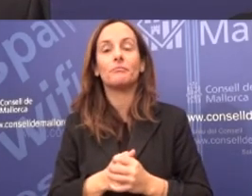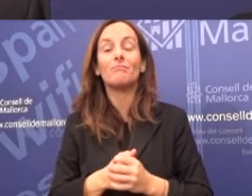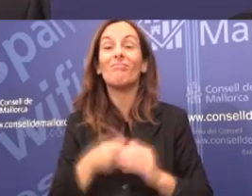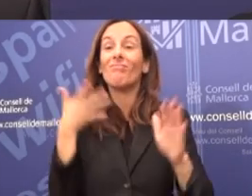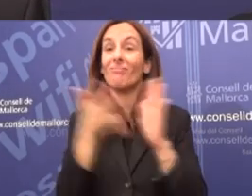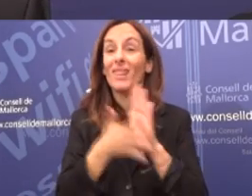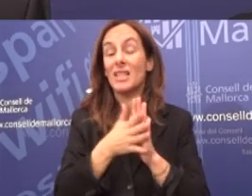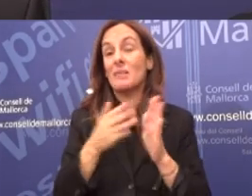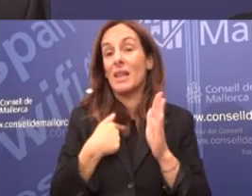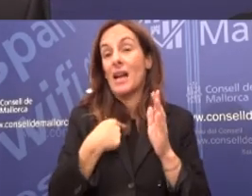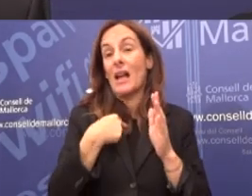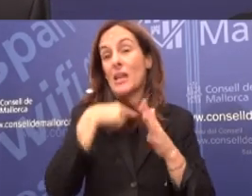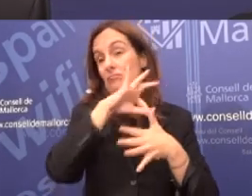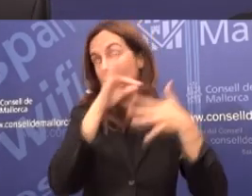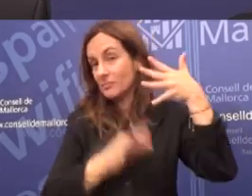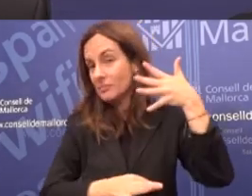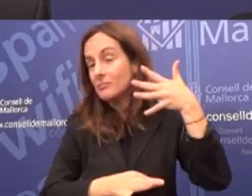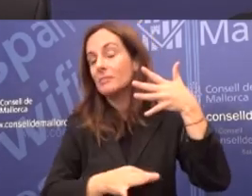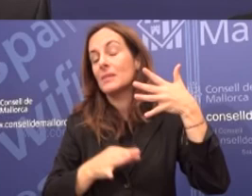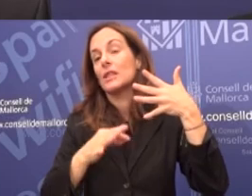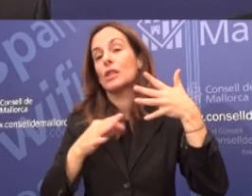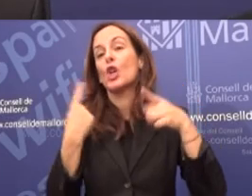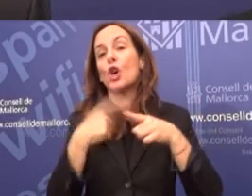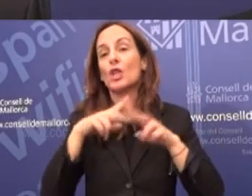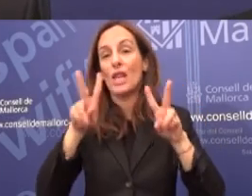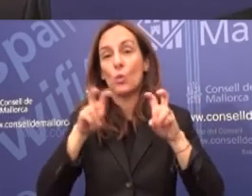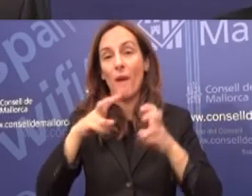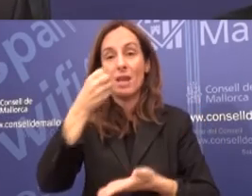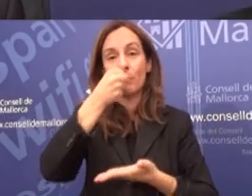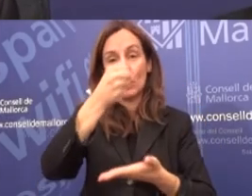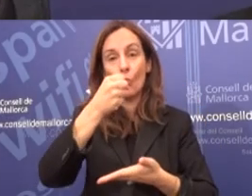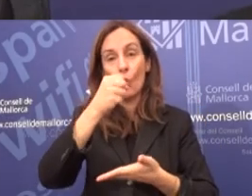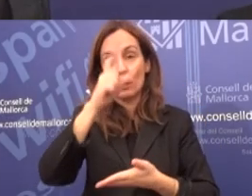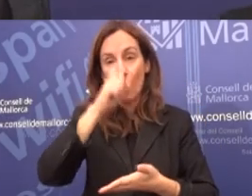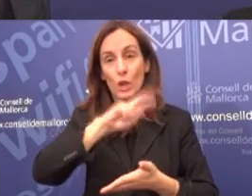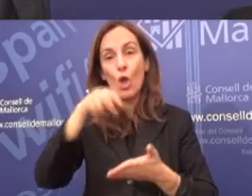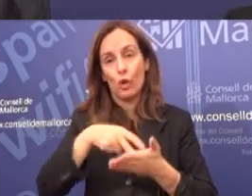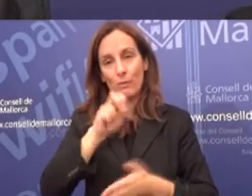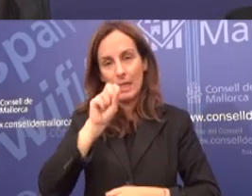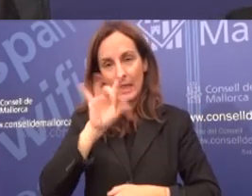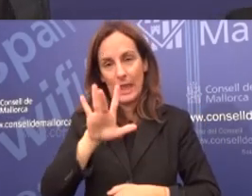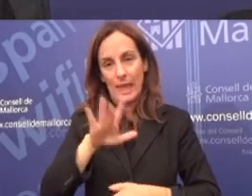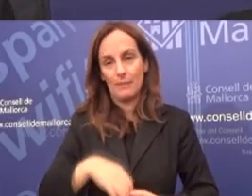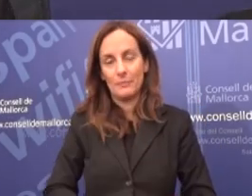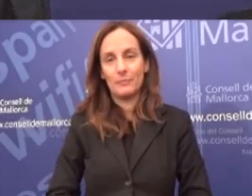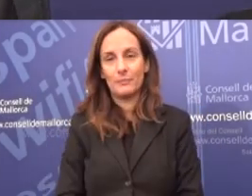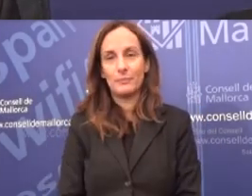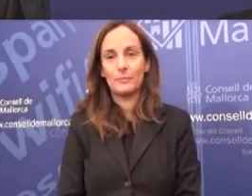I amb això he fet en gran trets el que són les novedats i les aportacions més destacables de Presupot 2015.